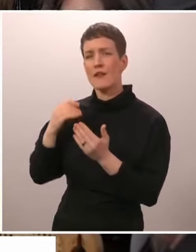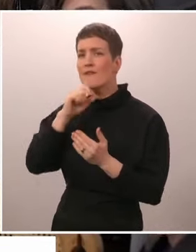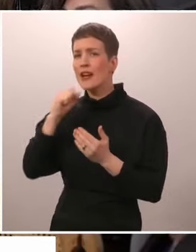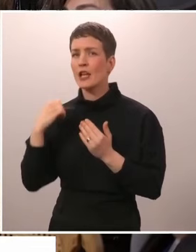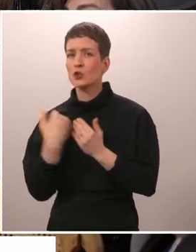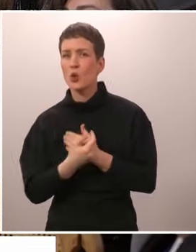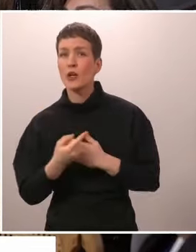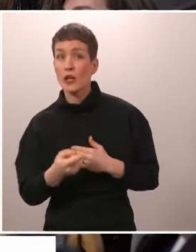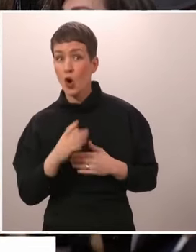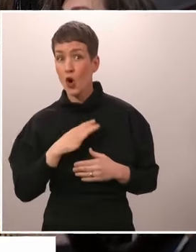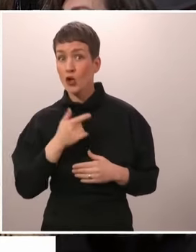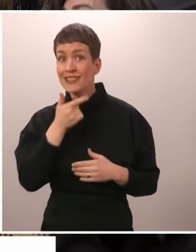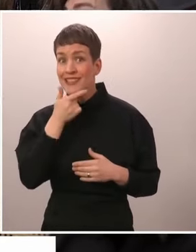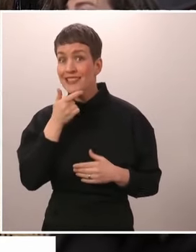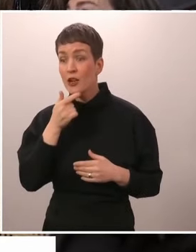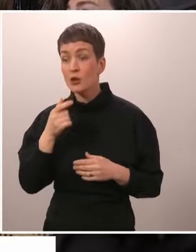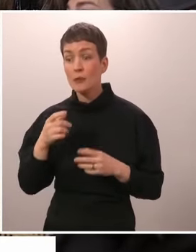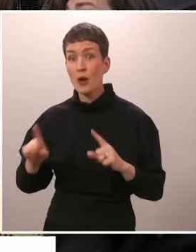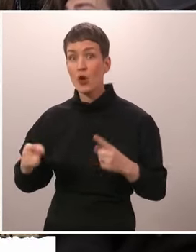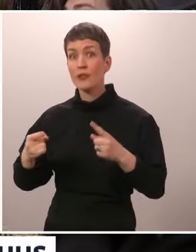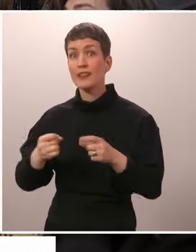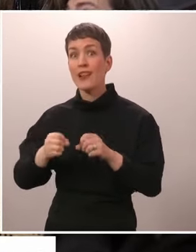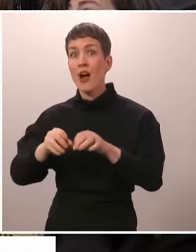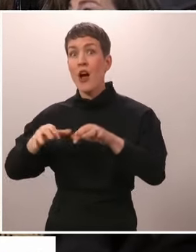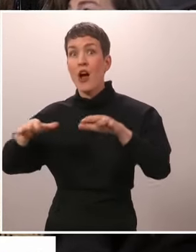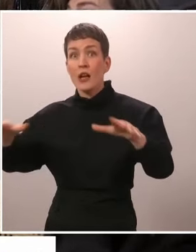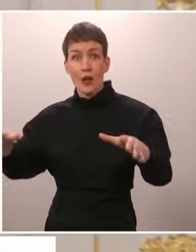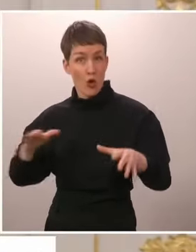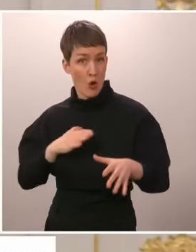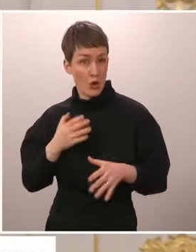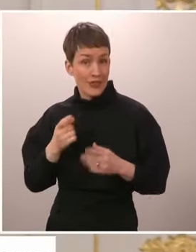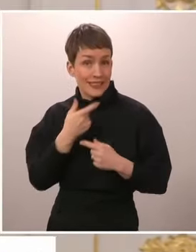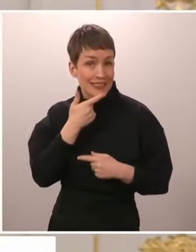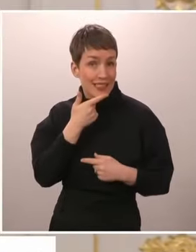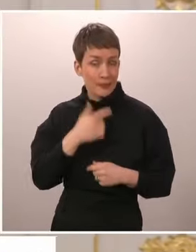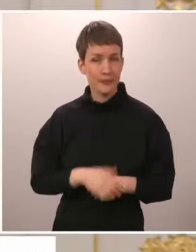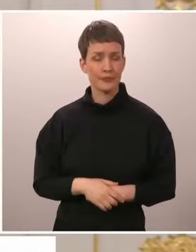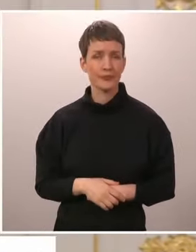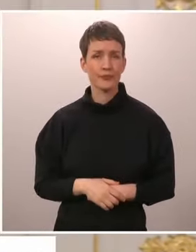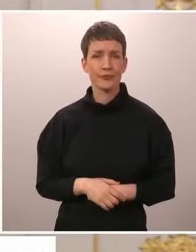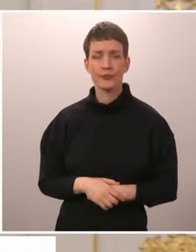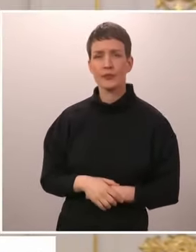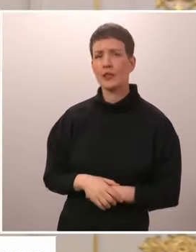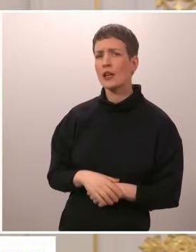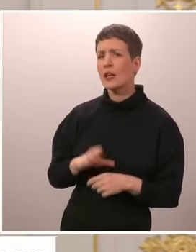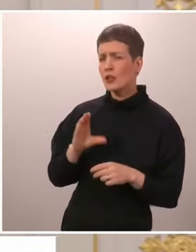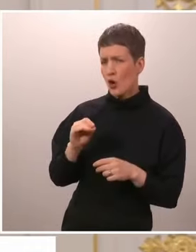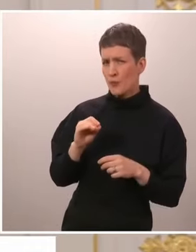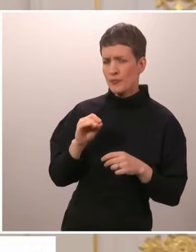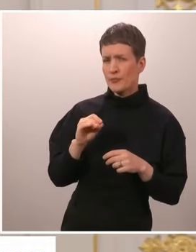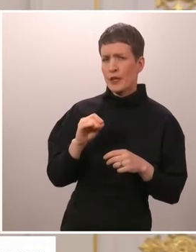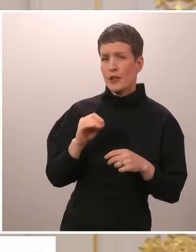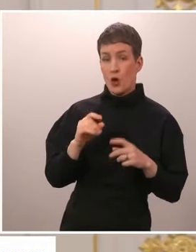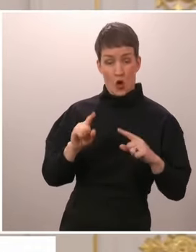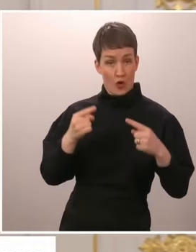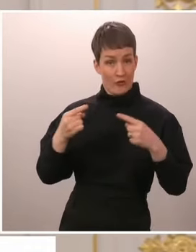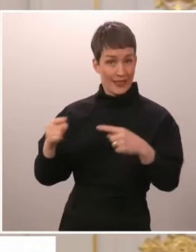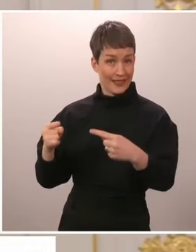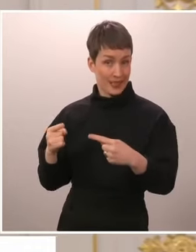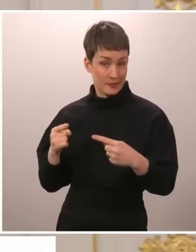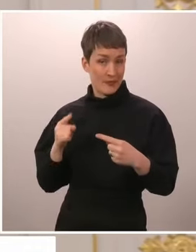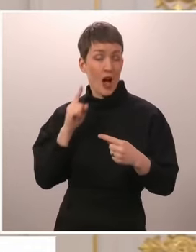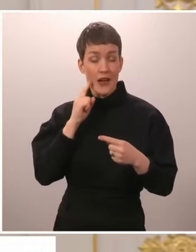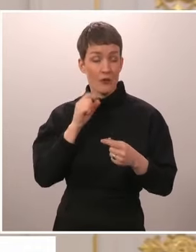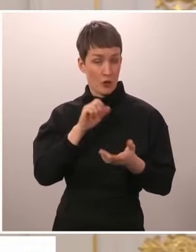konflikti laajenee nyt muihinkin Euroopan maihin? Kiitoksia. Joo, pari huomiota tuohon. Se ensimmäinen on se, että konfliktithan voivat olla joko